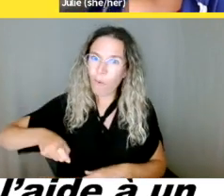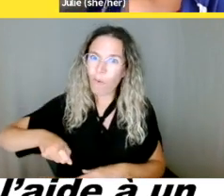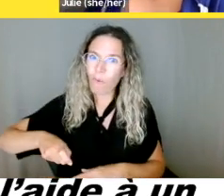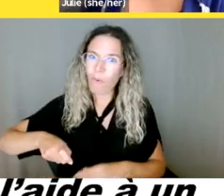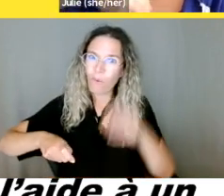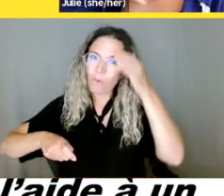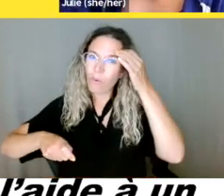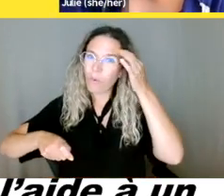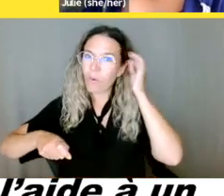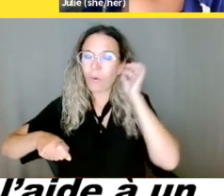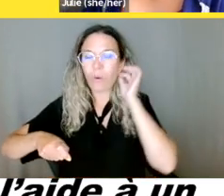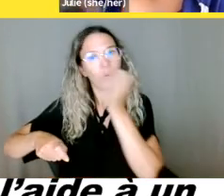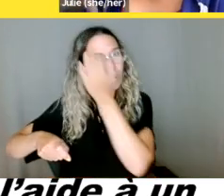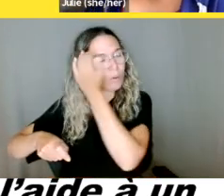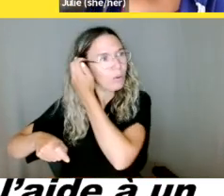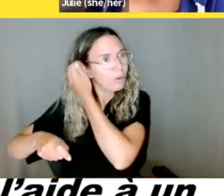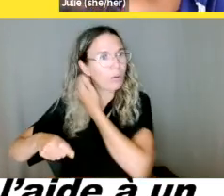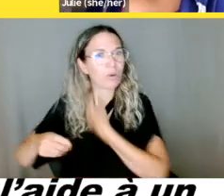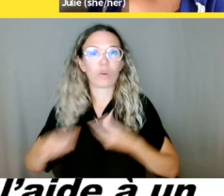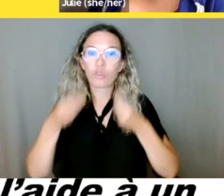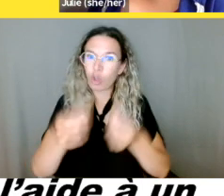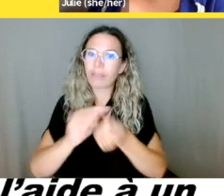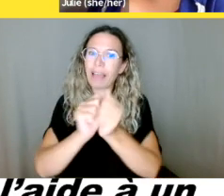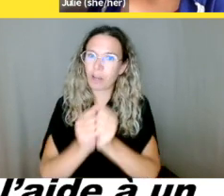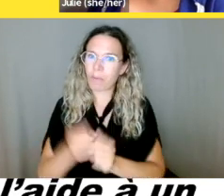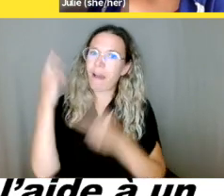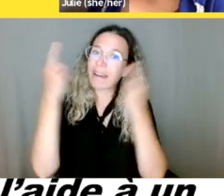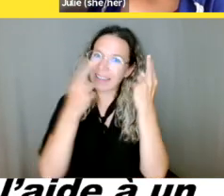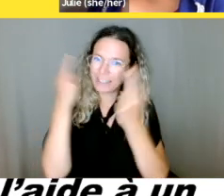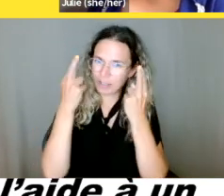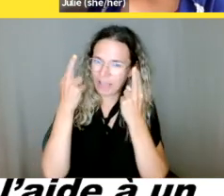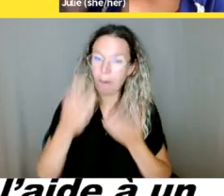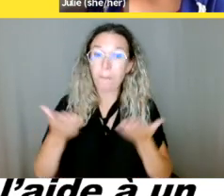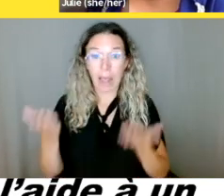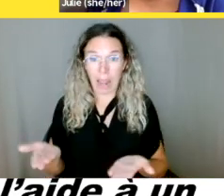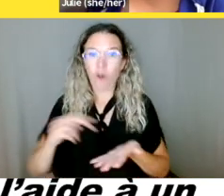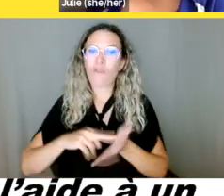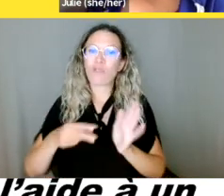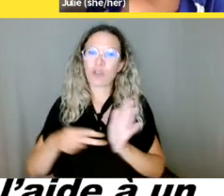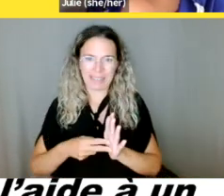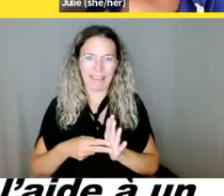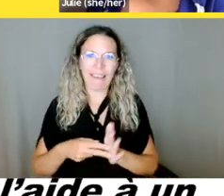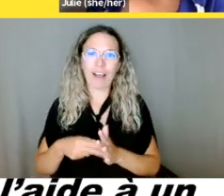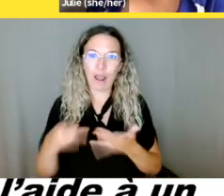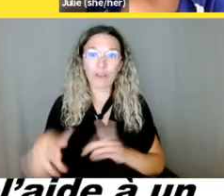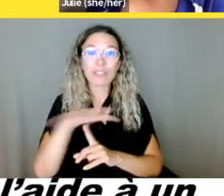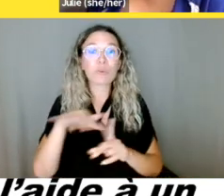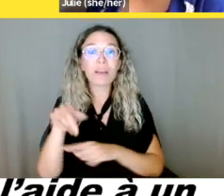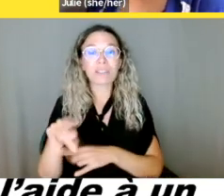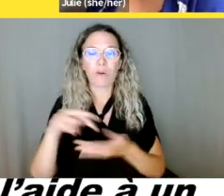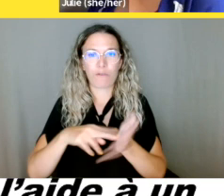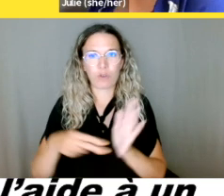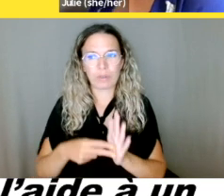l'aide d'un ou d'une employée du gouvernement pour remplir ce papier-là,